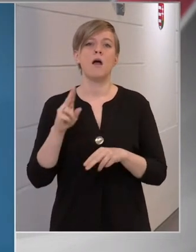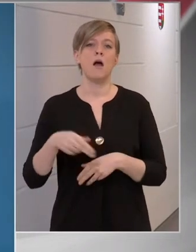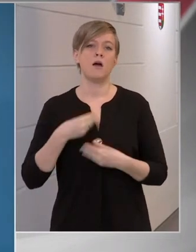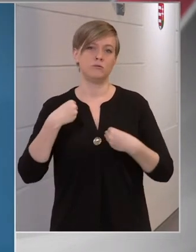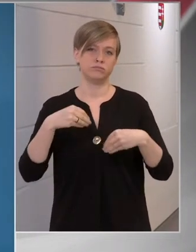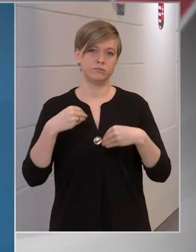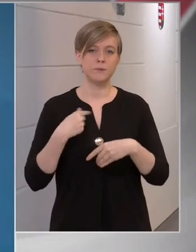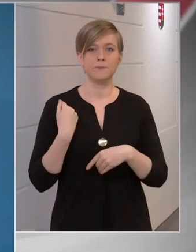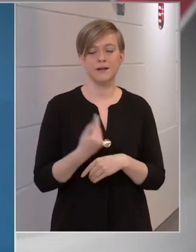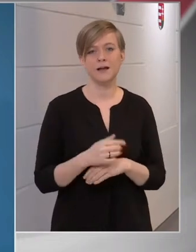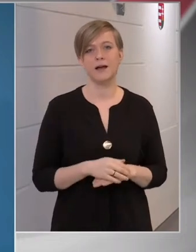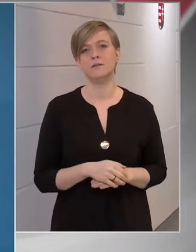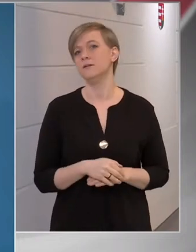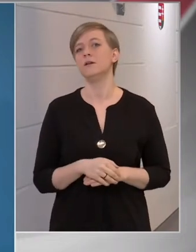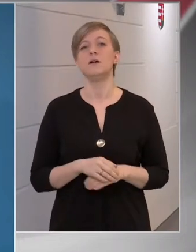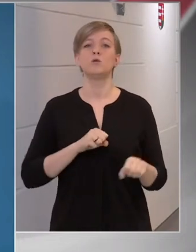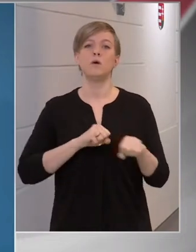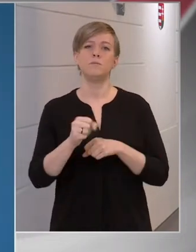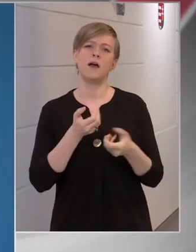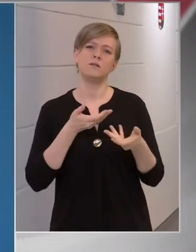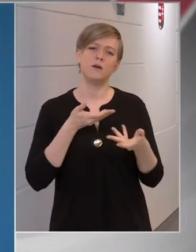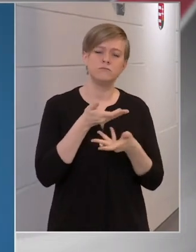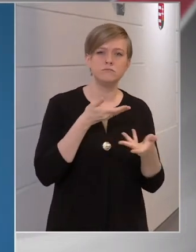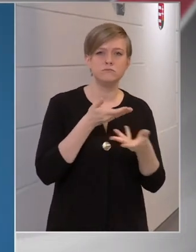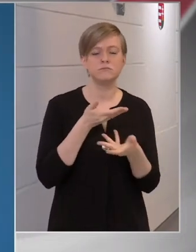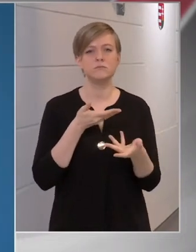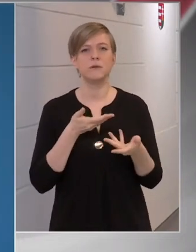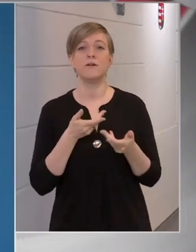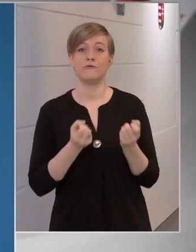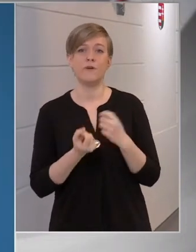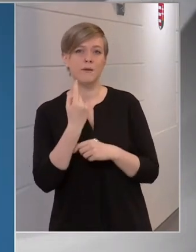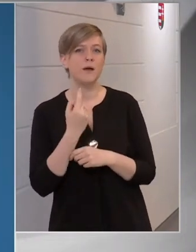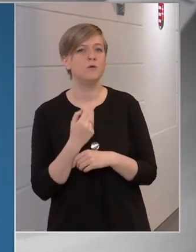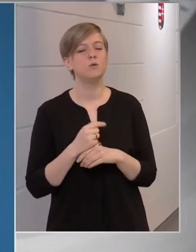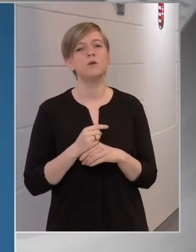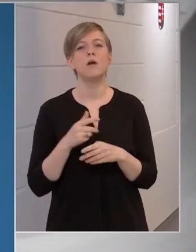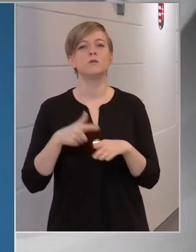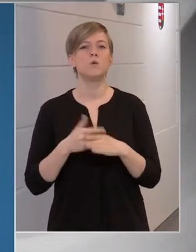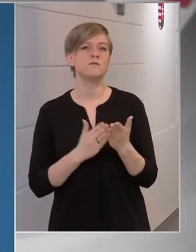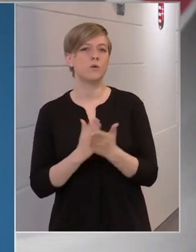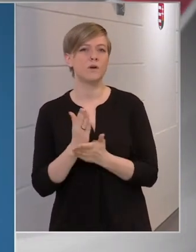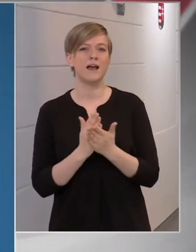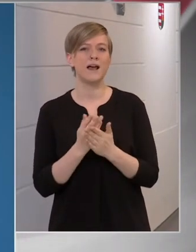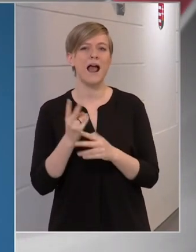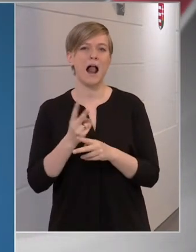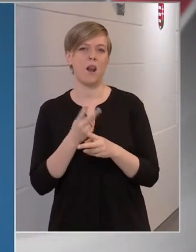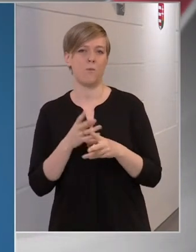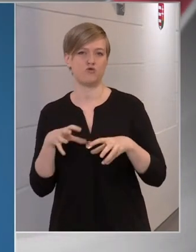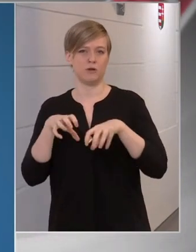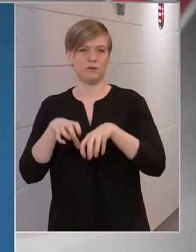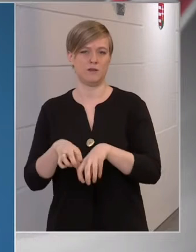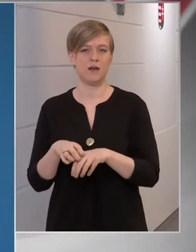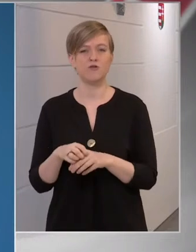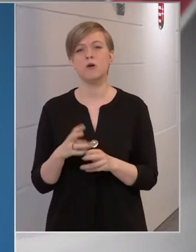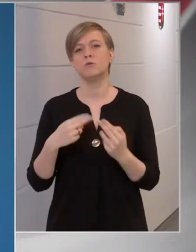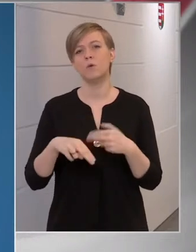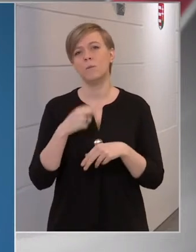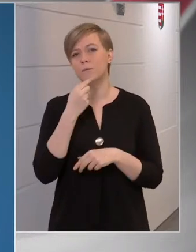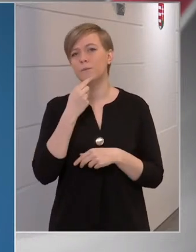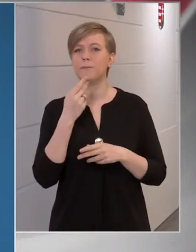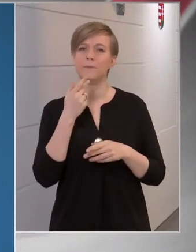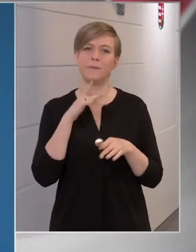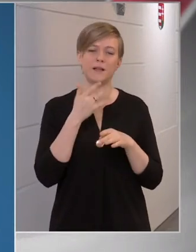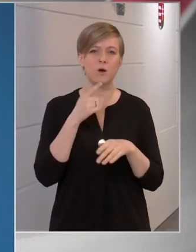tájékoztatott minket, hogy a kormányan való tárgyalások során felmerült egyes közszolgáltatások államosítása, többen említették a közétkeztetést.